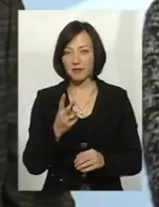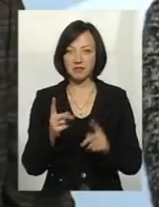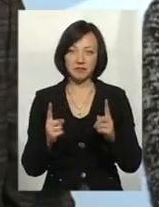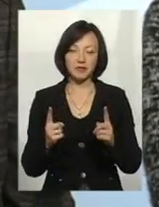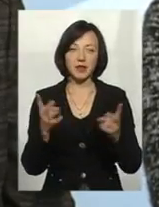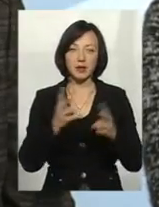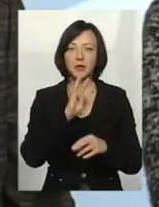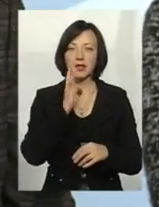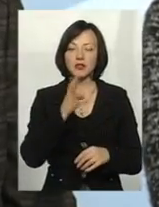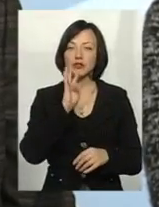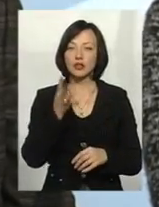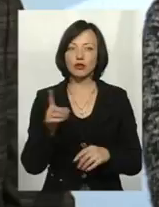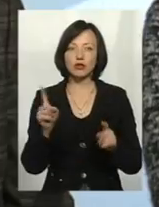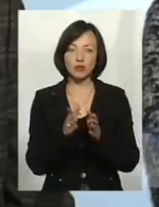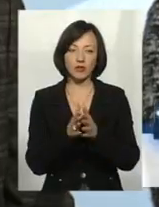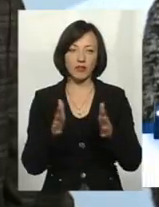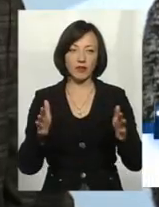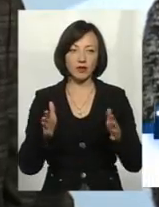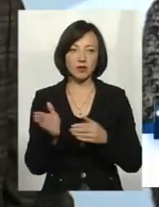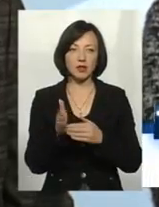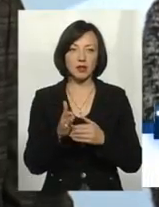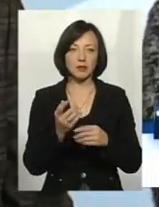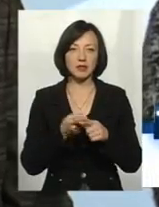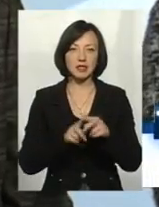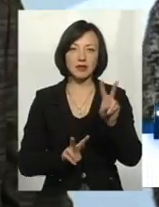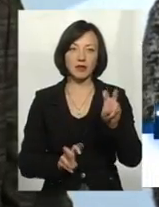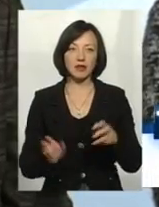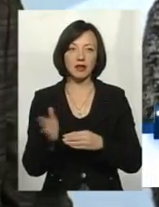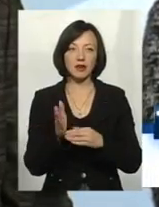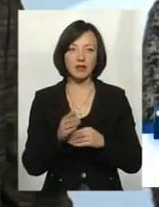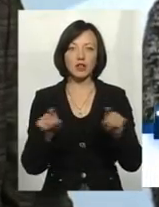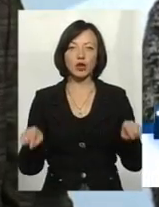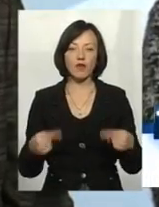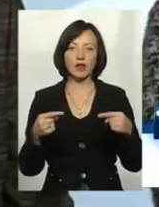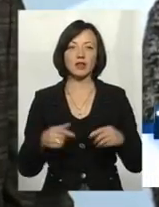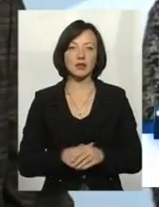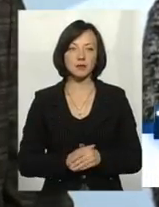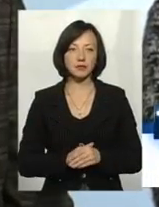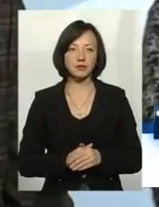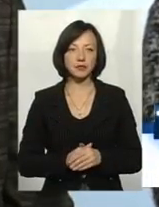треба три-чотири роки, щоб, наприклад, дані види риб відновилися.